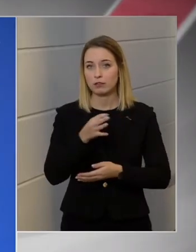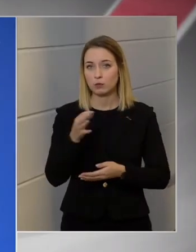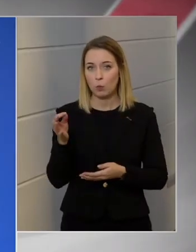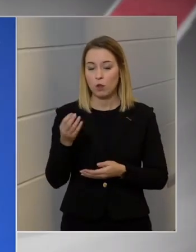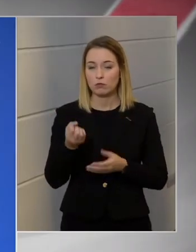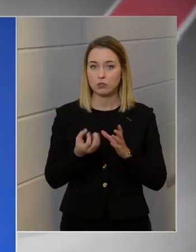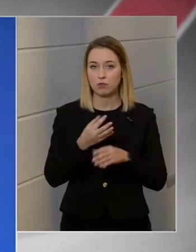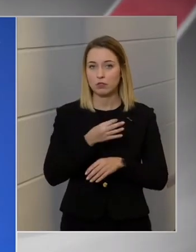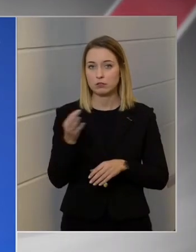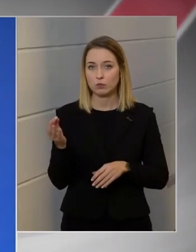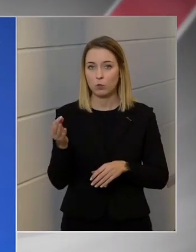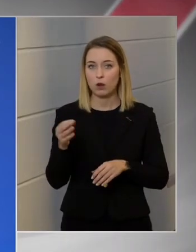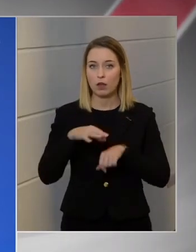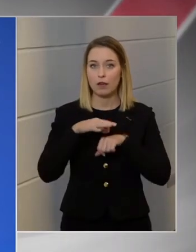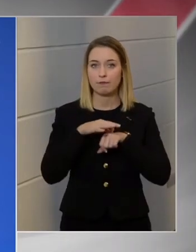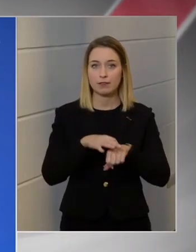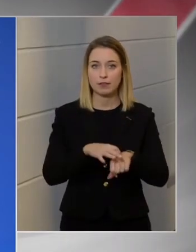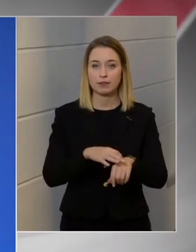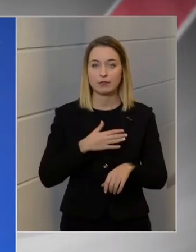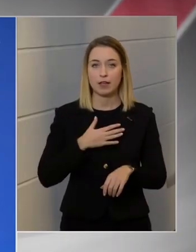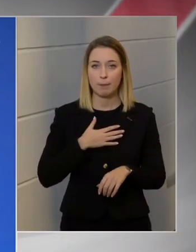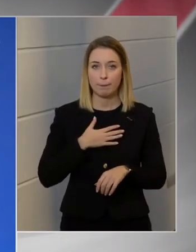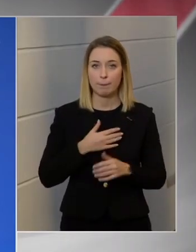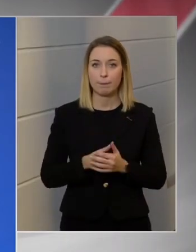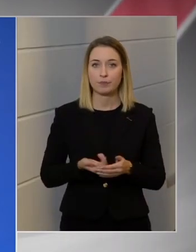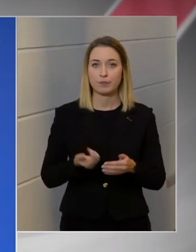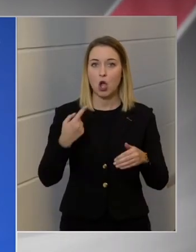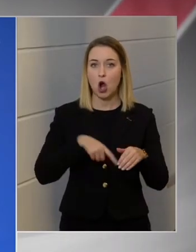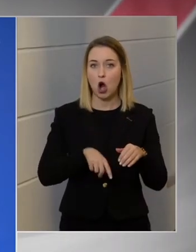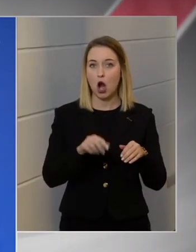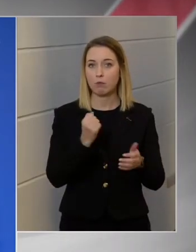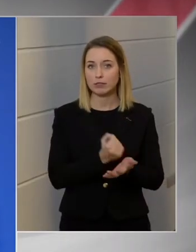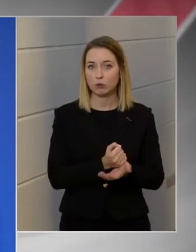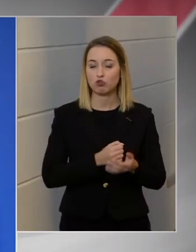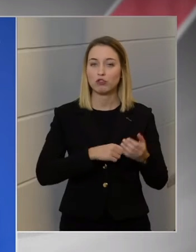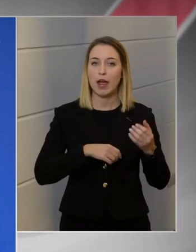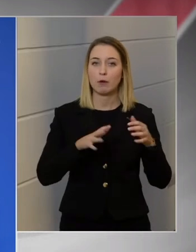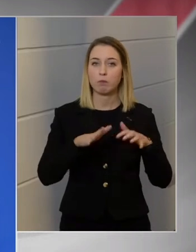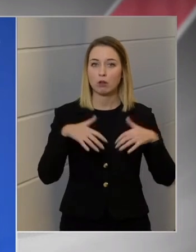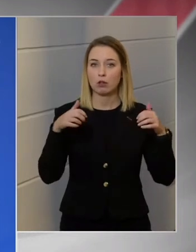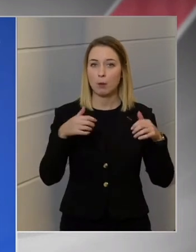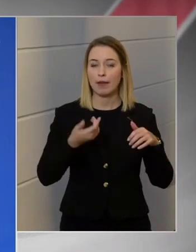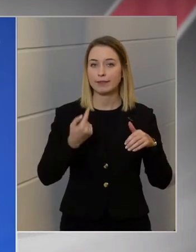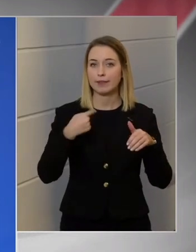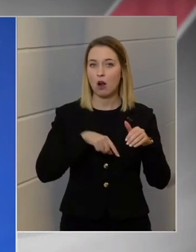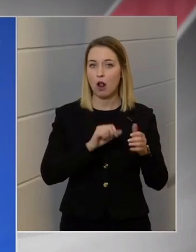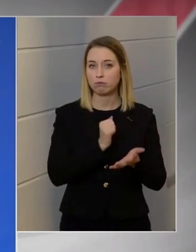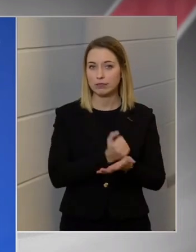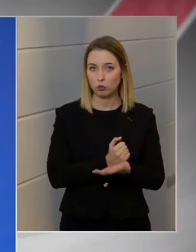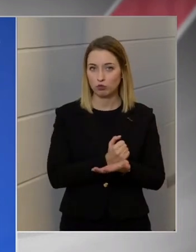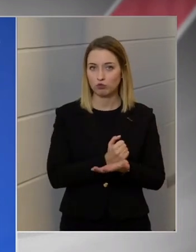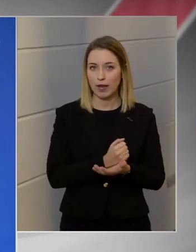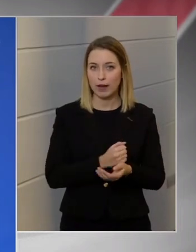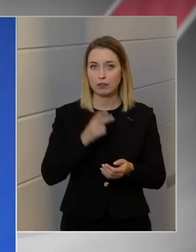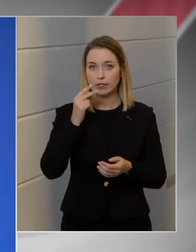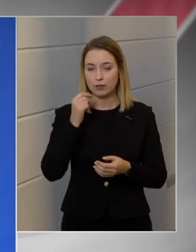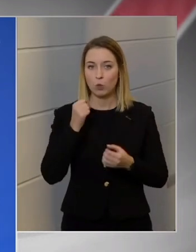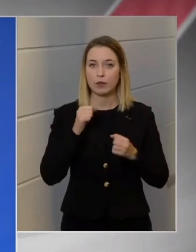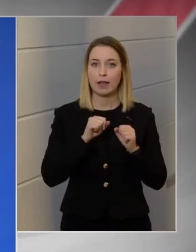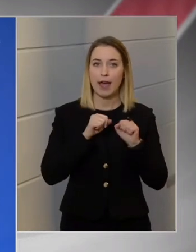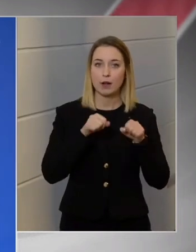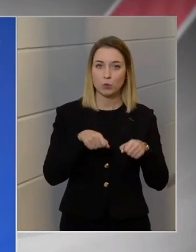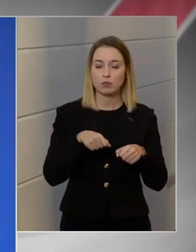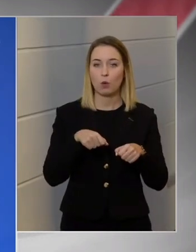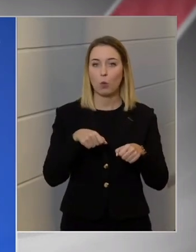tavaszától vezettem egy halbizottságot, egy parlamenti halbizottságot, ami a 26 őszi rendőri erőszakot